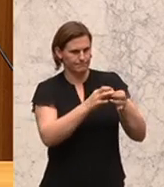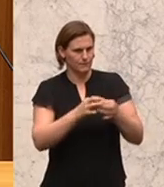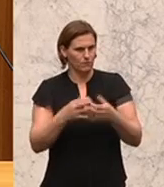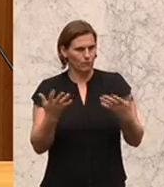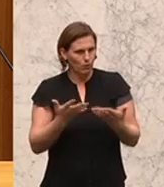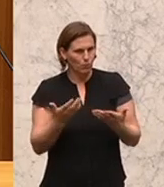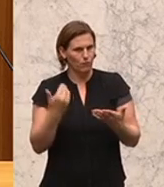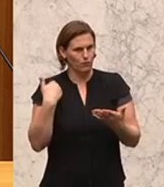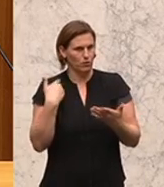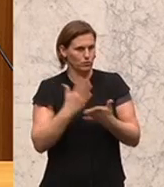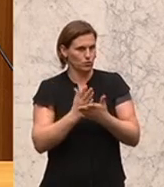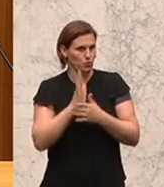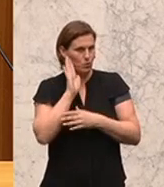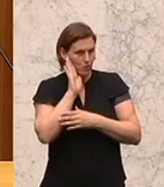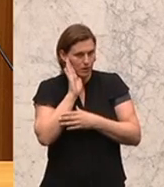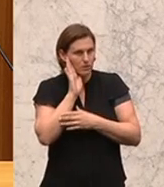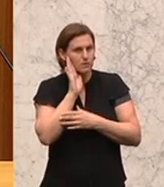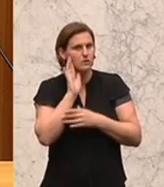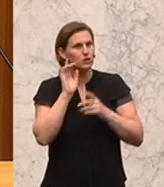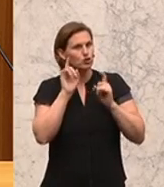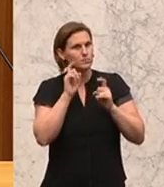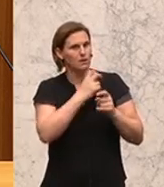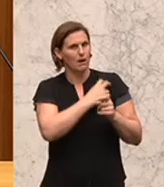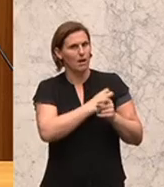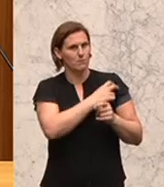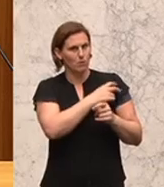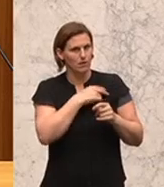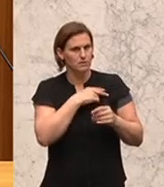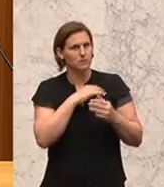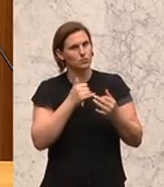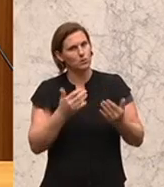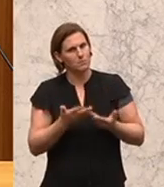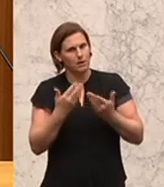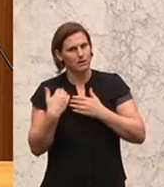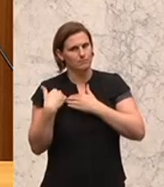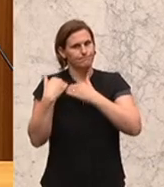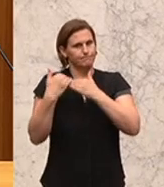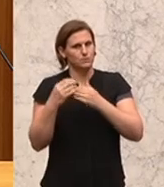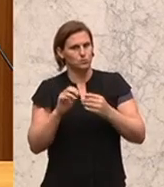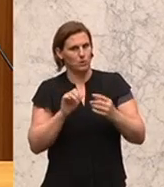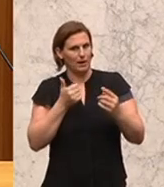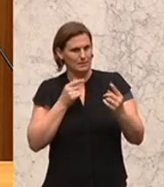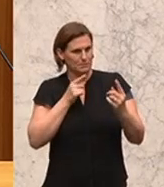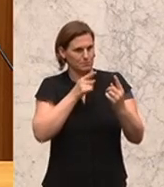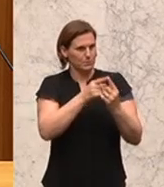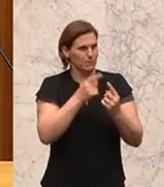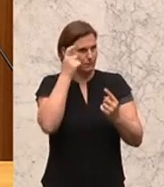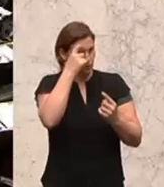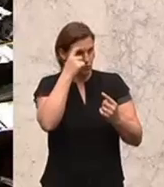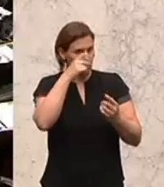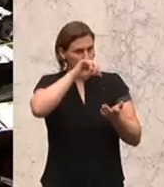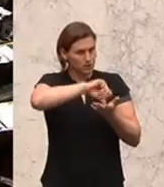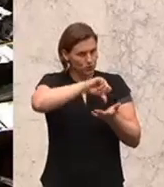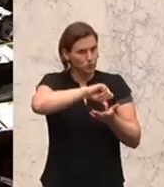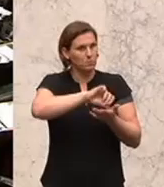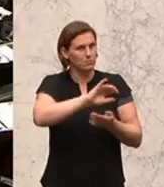das ja vorher gehört, es sollen die Spitalsambulanzen entlastet werden. Es soll Primärversorgungszentren zunehmend geben. Es